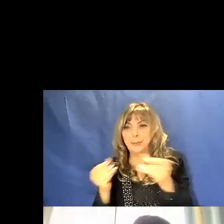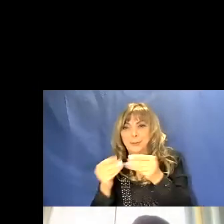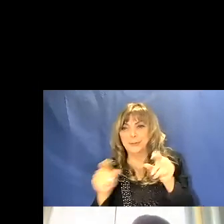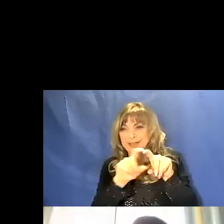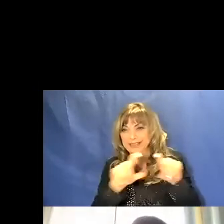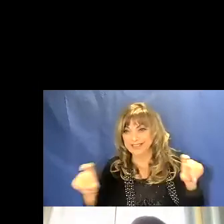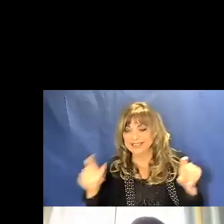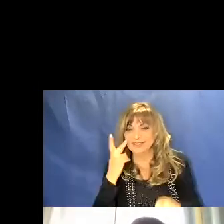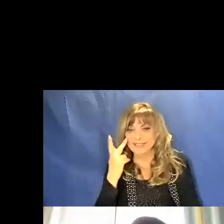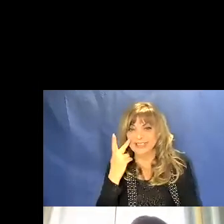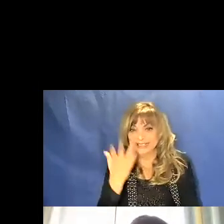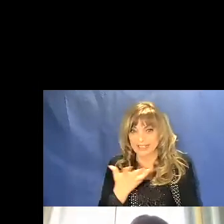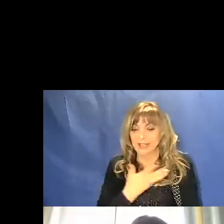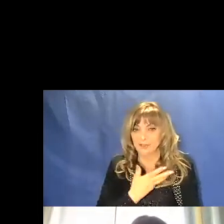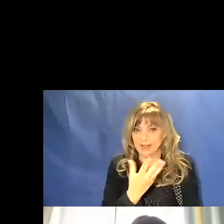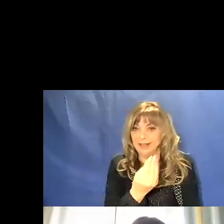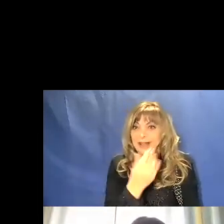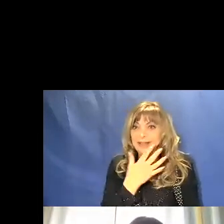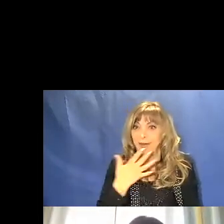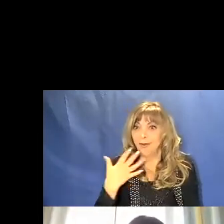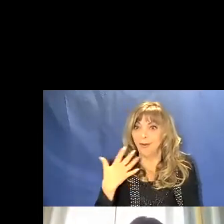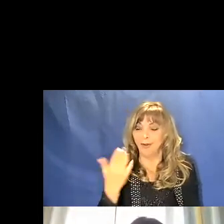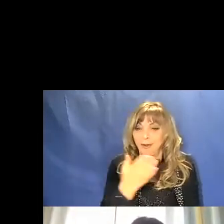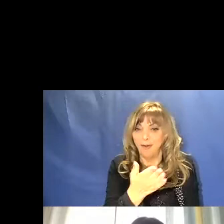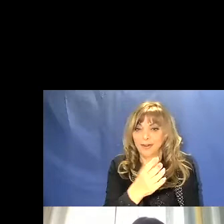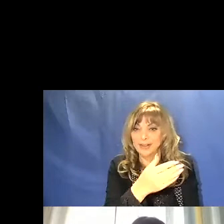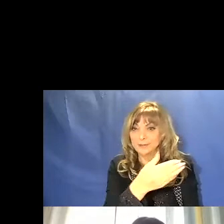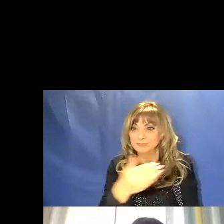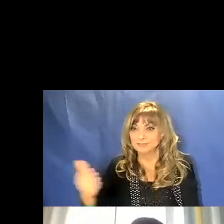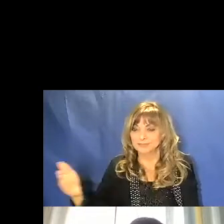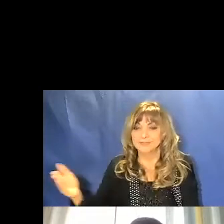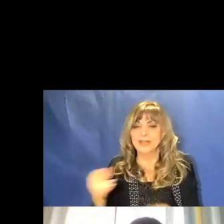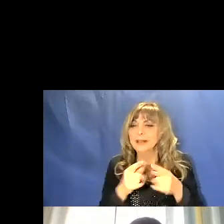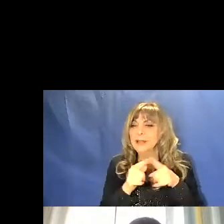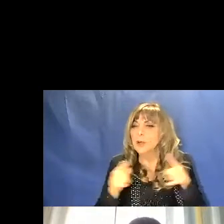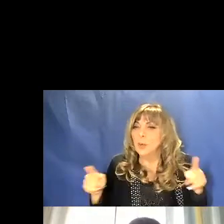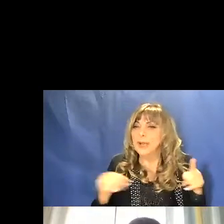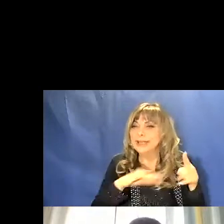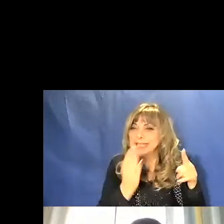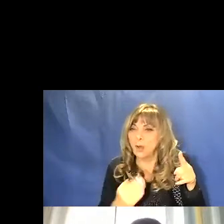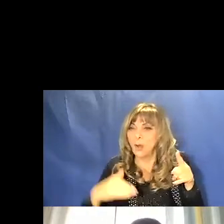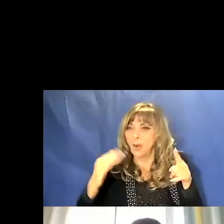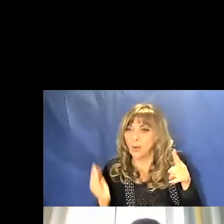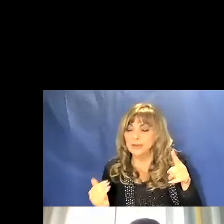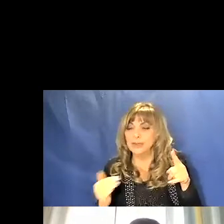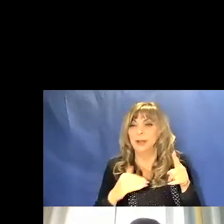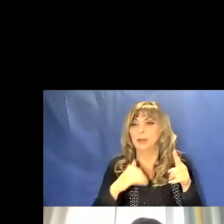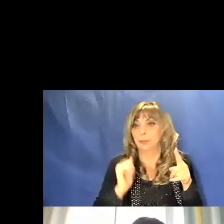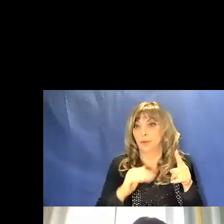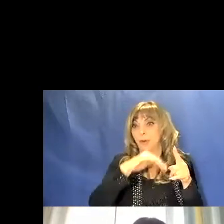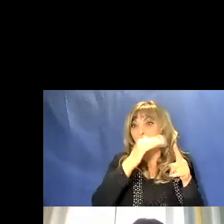contemporanea di tutti questi colori, cioè di tutte queste lunghezze d'onda, forma la luce